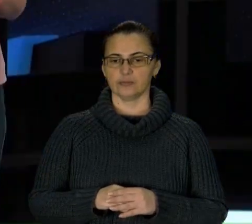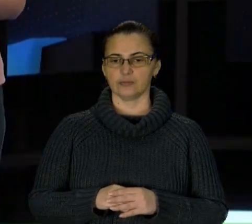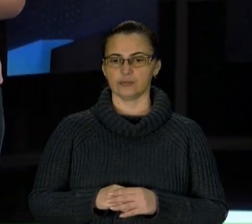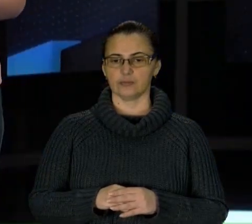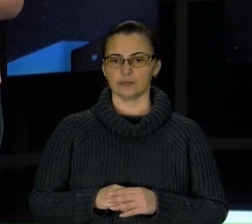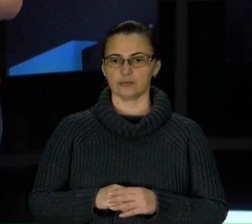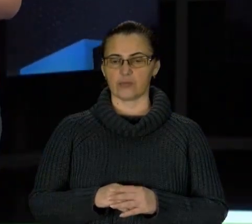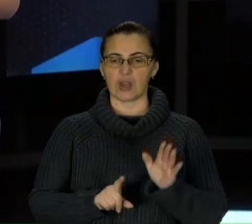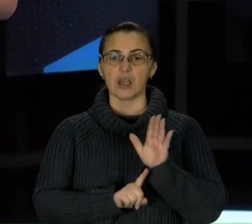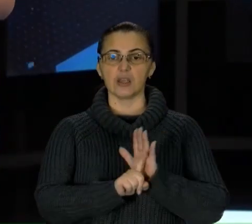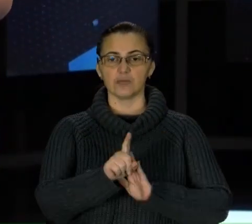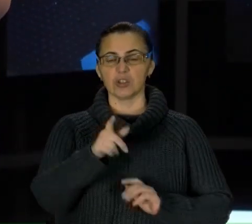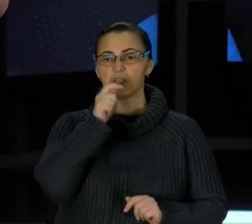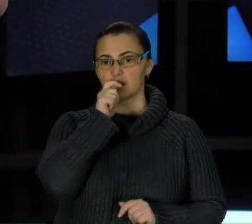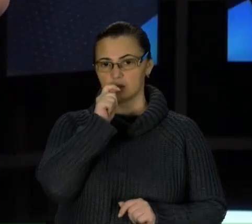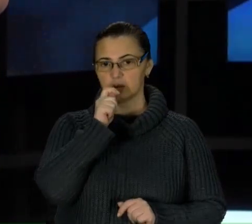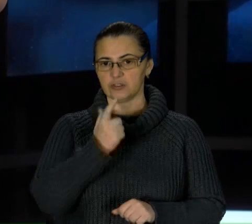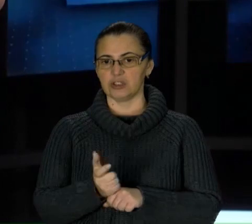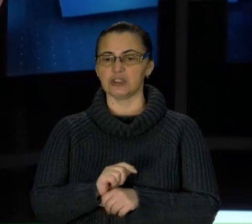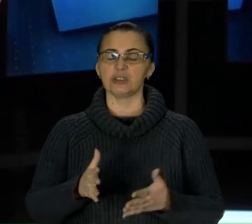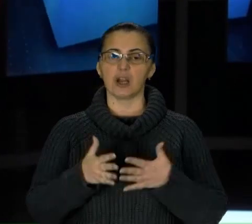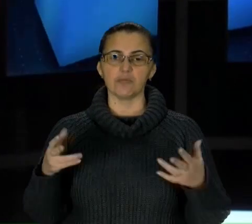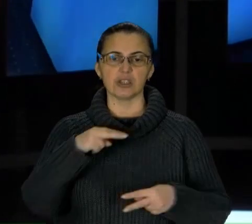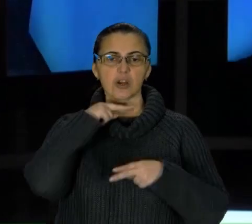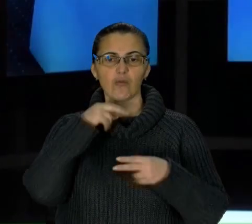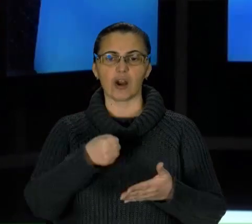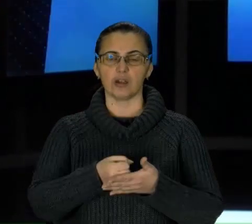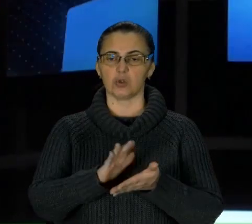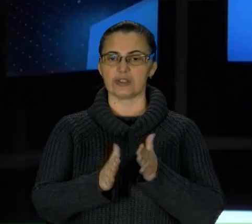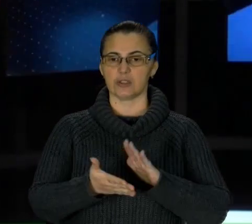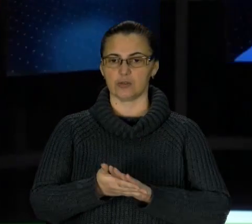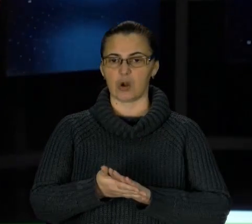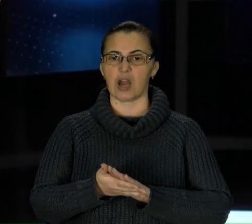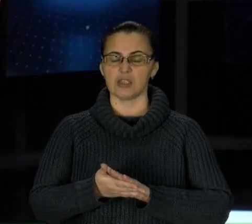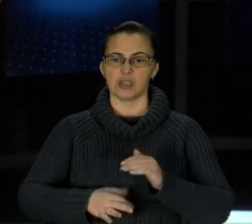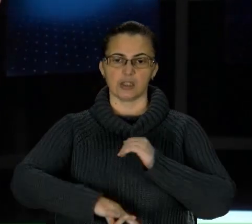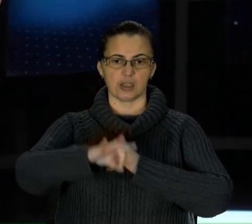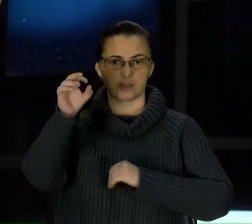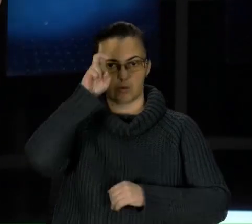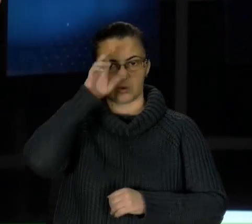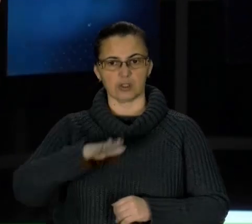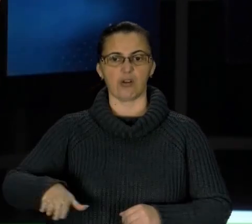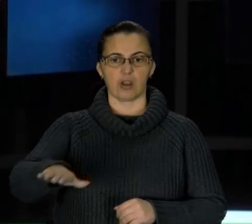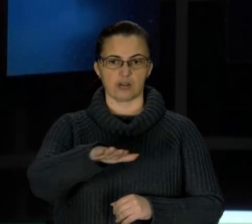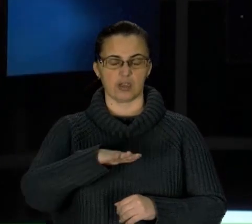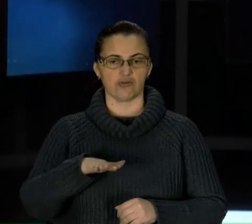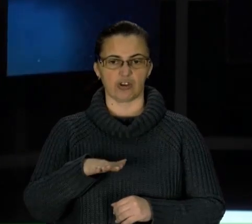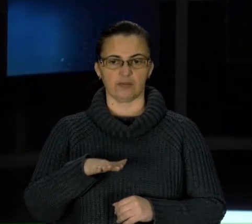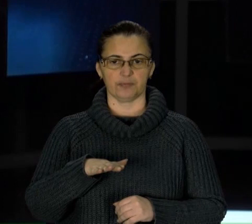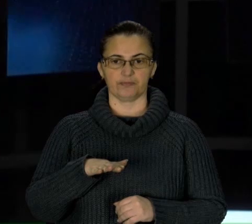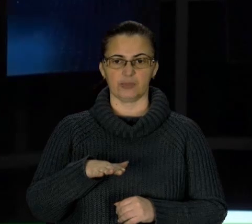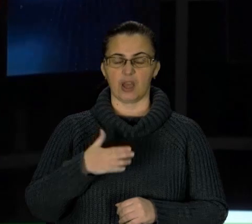Від початку квітня найприцільніша увага до ситуації на сході держави, бо ж він під прицілом ворожим.